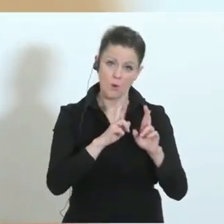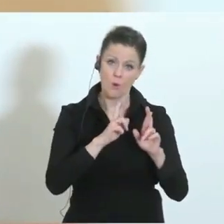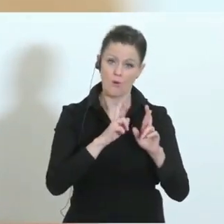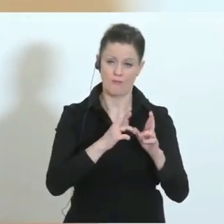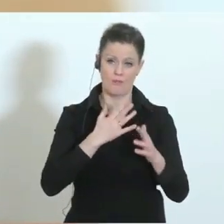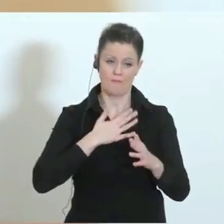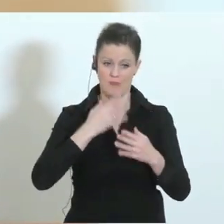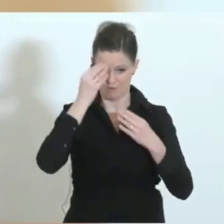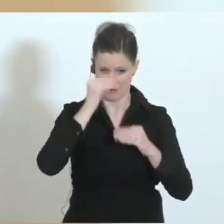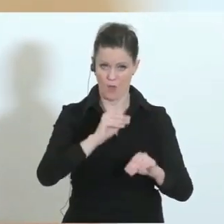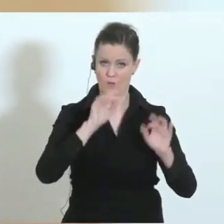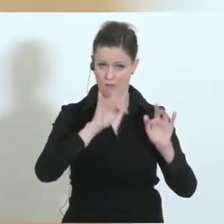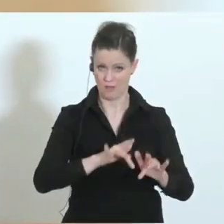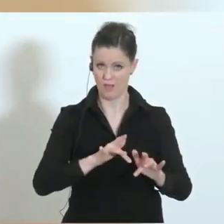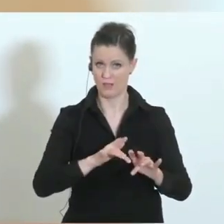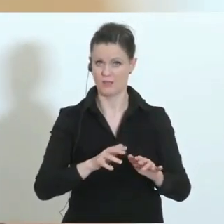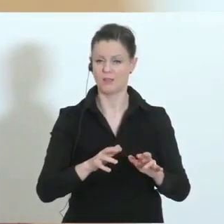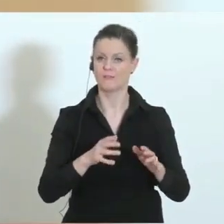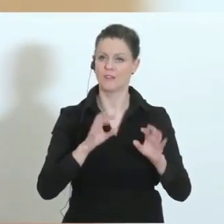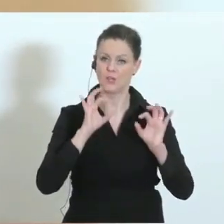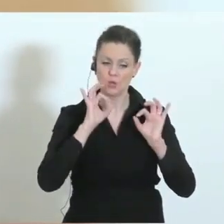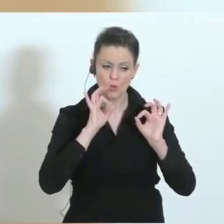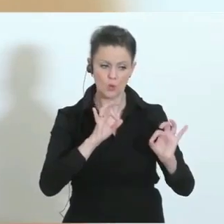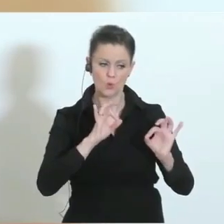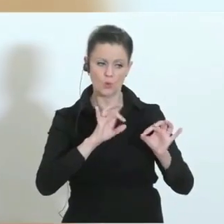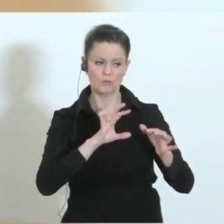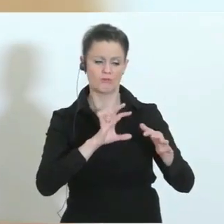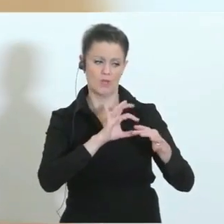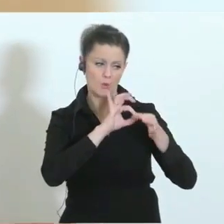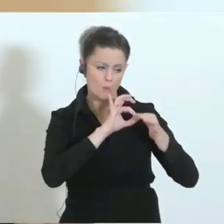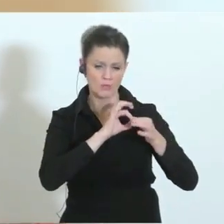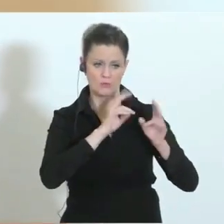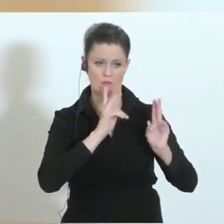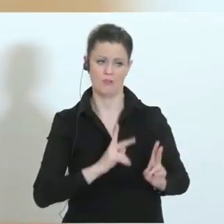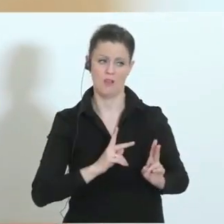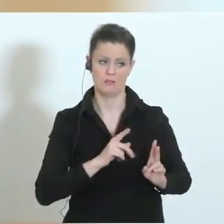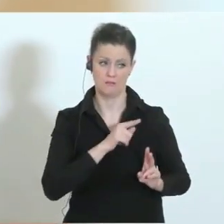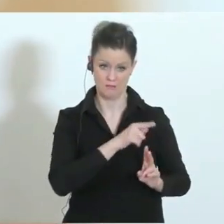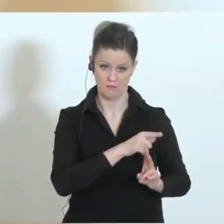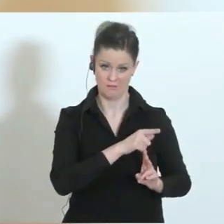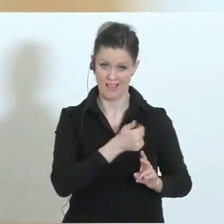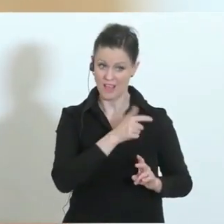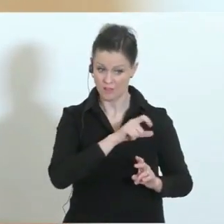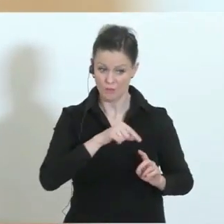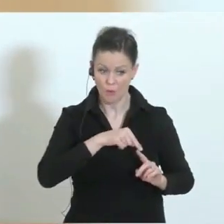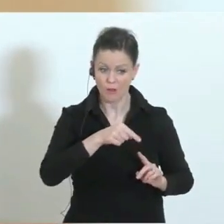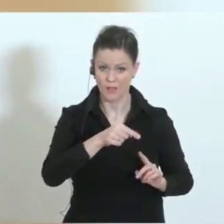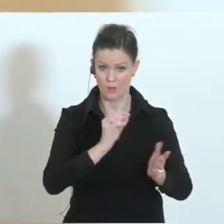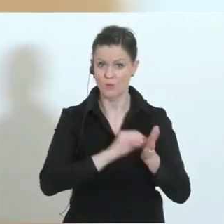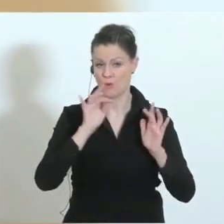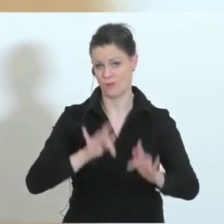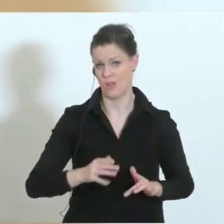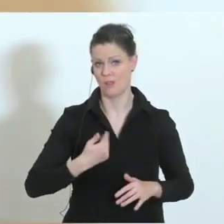mein Vertrauen hat und wo wir gut zusammenleben und gut kooperieren, gibt es diese Betreuung auch in einer Woche noch. Diese